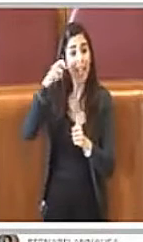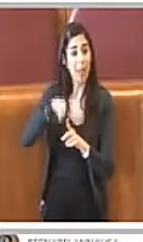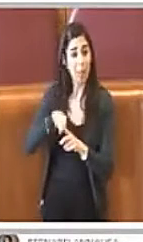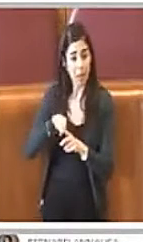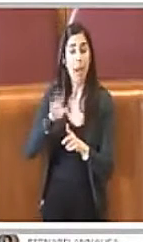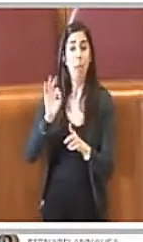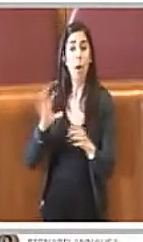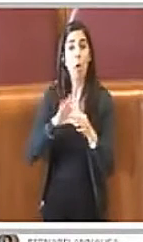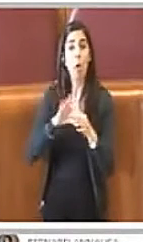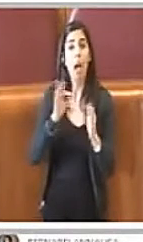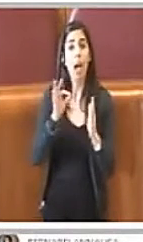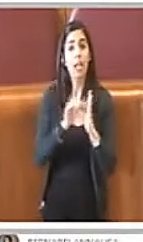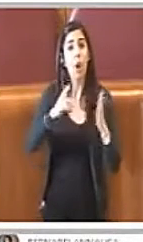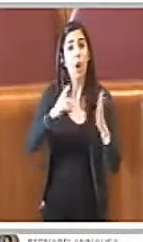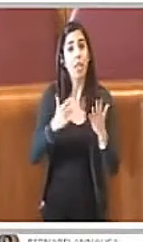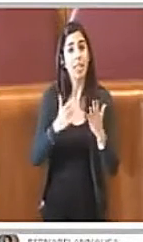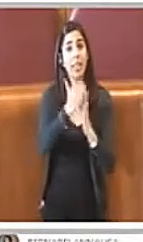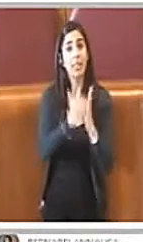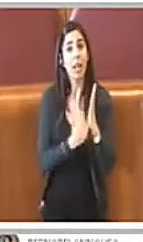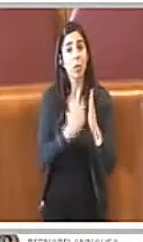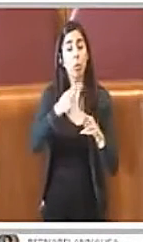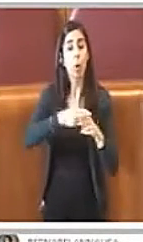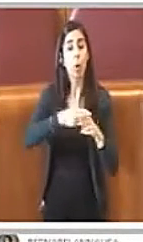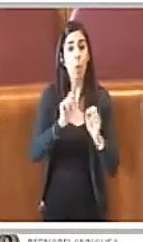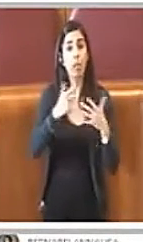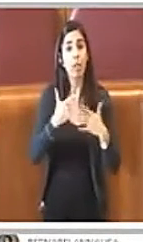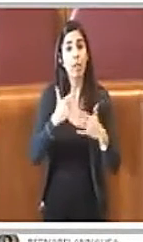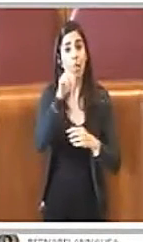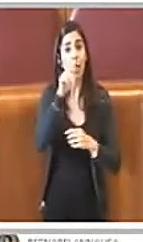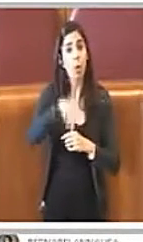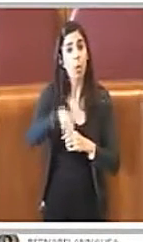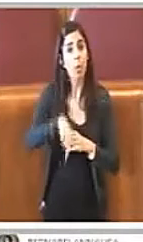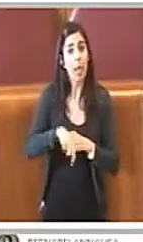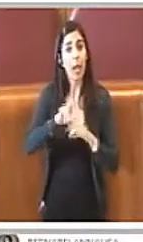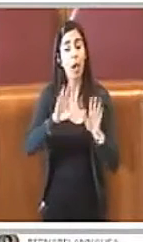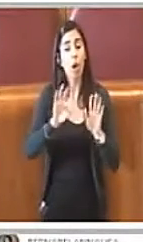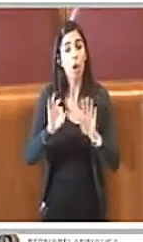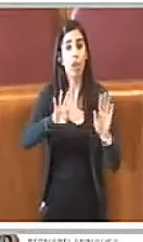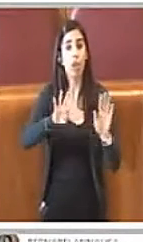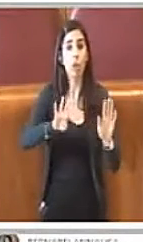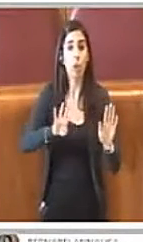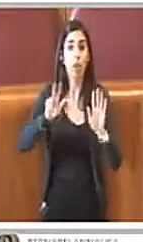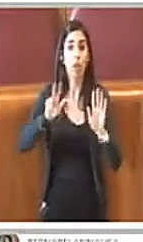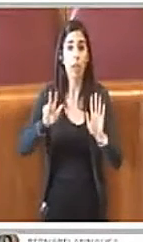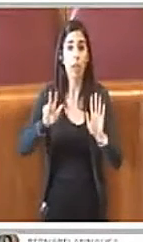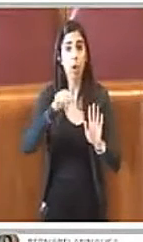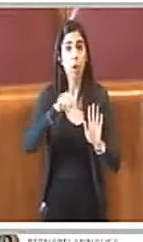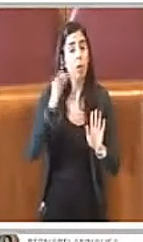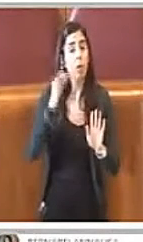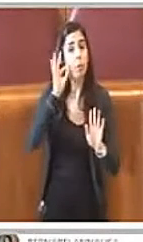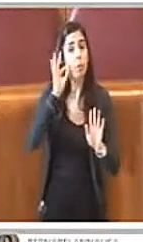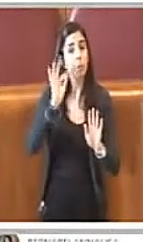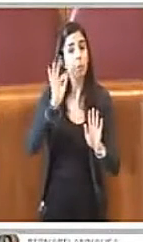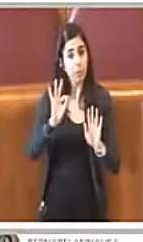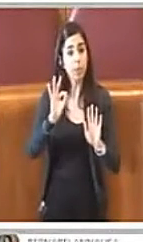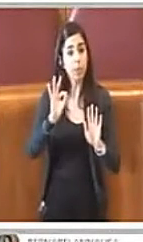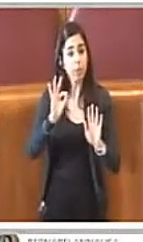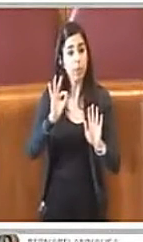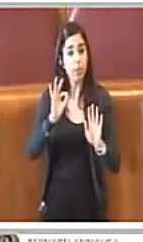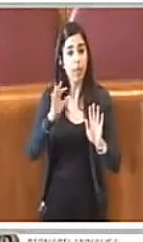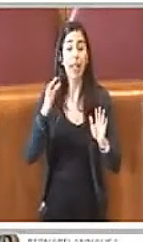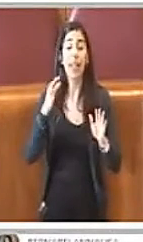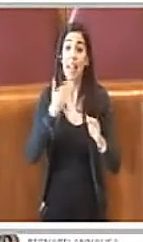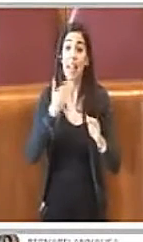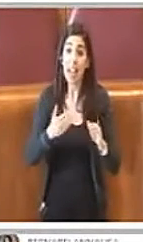'articolo 7 dello Statuto di Roma 17 luglio 1998 della Costituzione del Tribunale